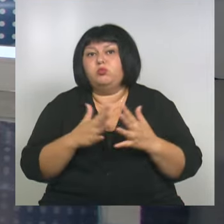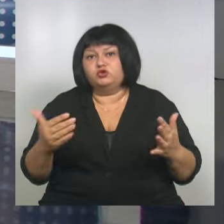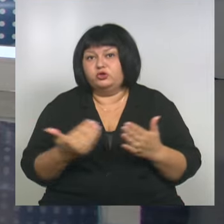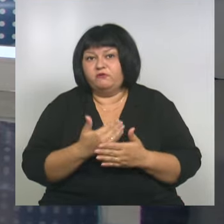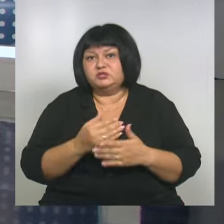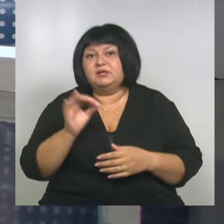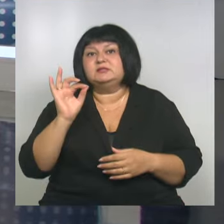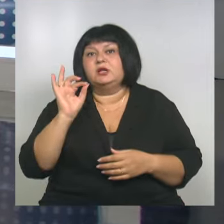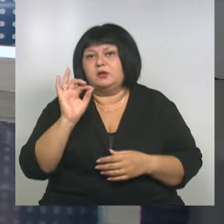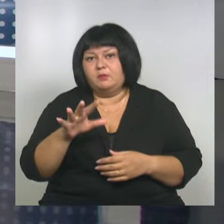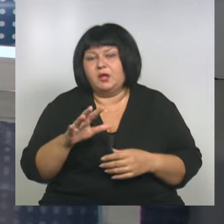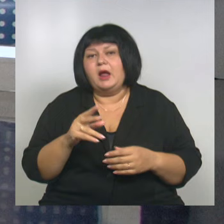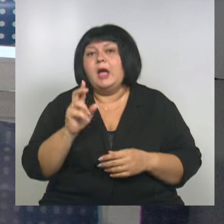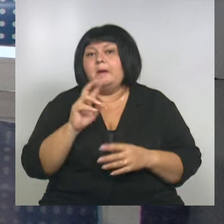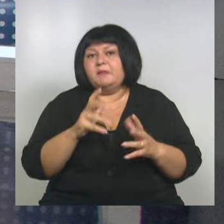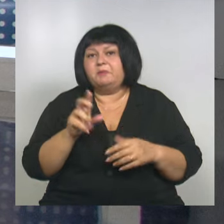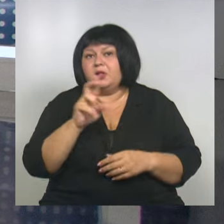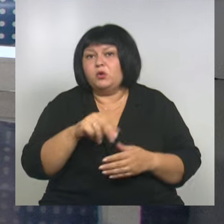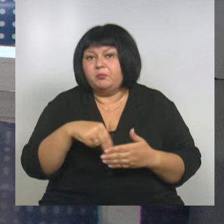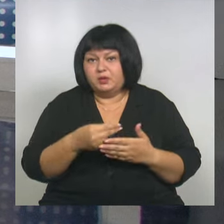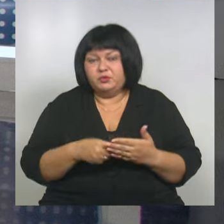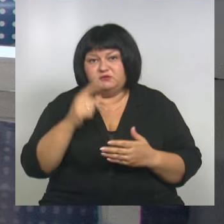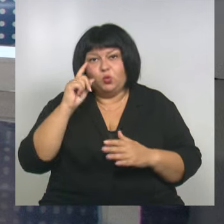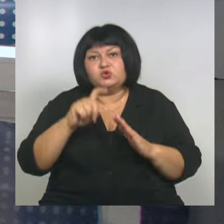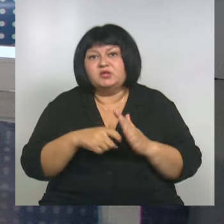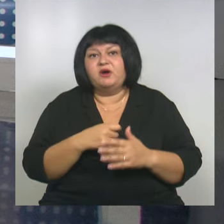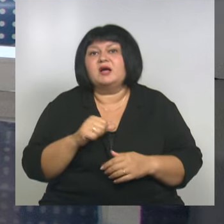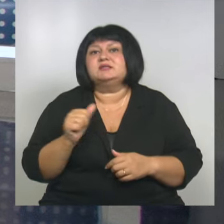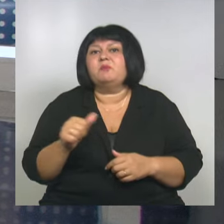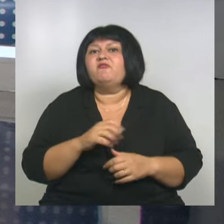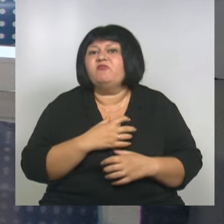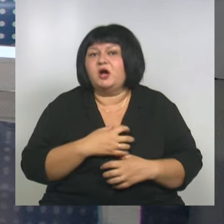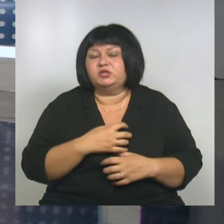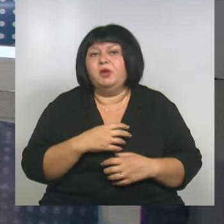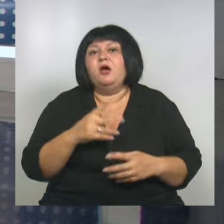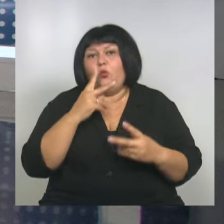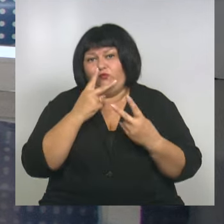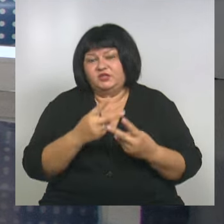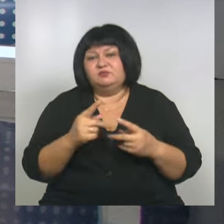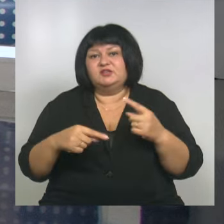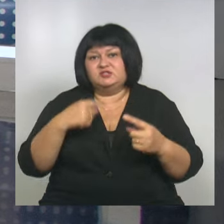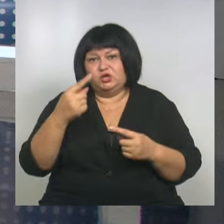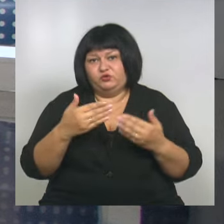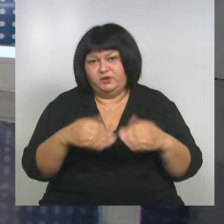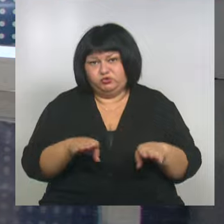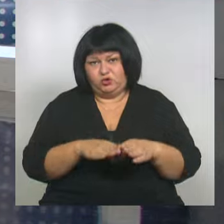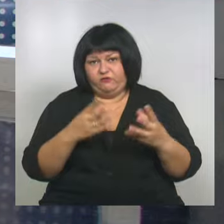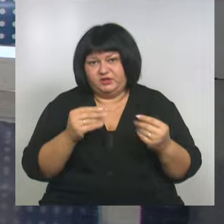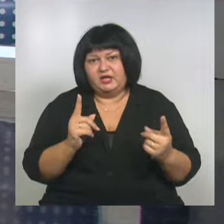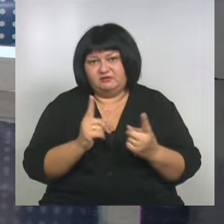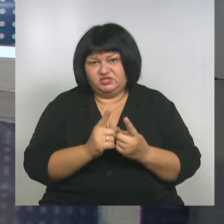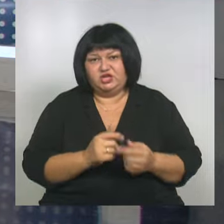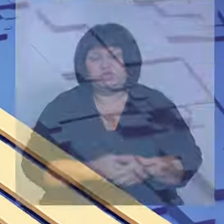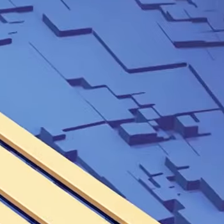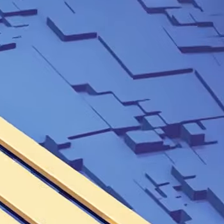новостей в телеграм-канале «Мира Белогория». Подписывайтесь и узнавайте о самом важном. В этой студии увидимся уже в следующих выпусках такого дня. До встречи.